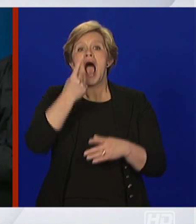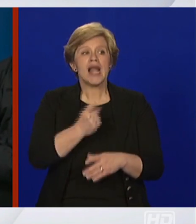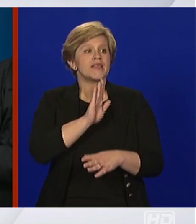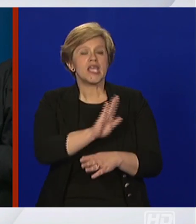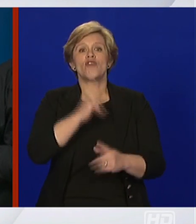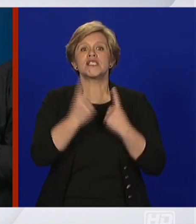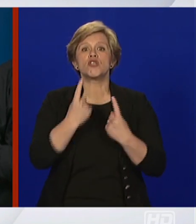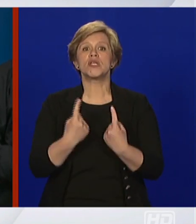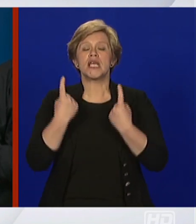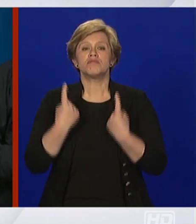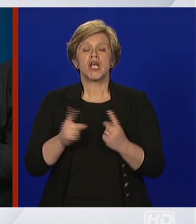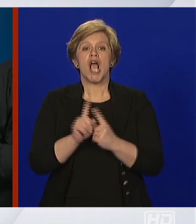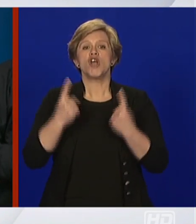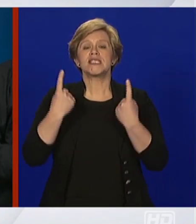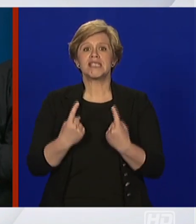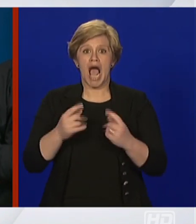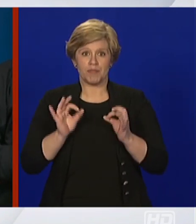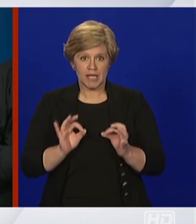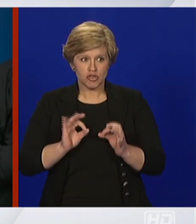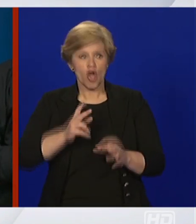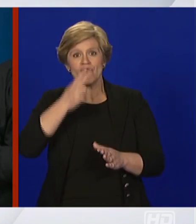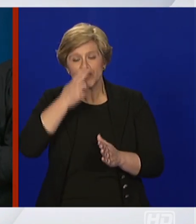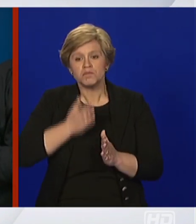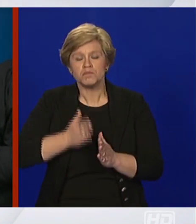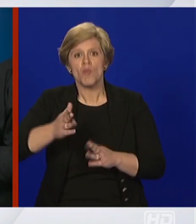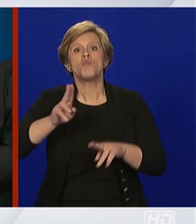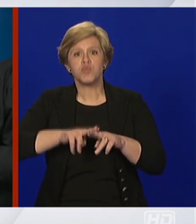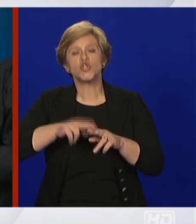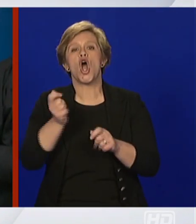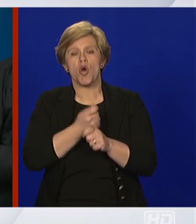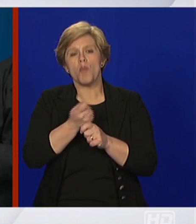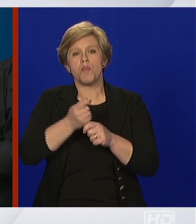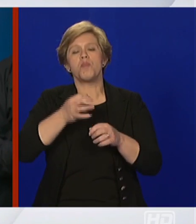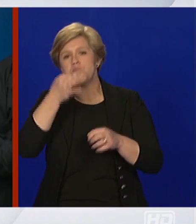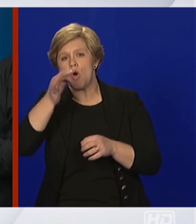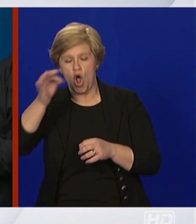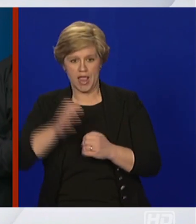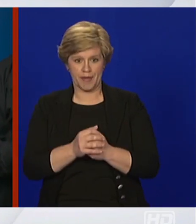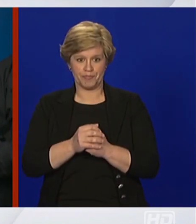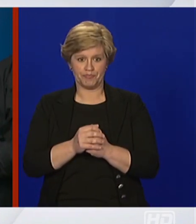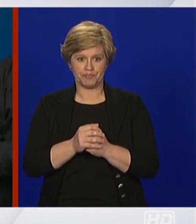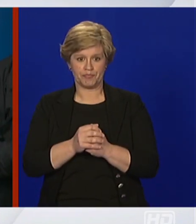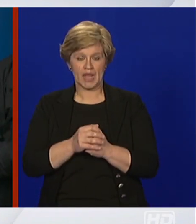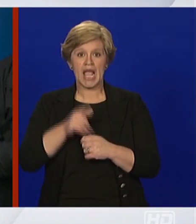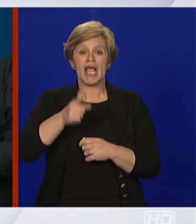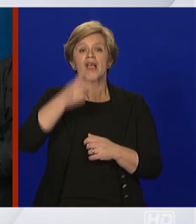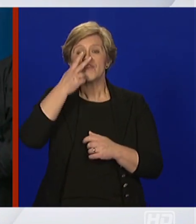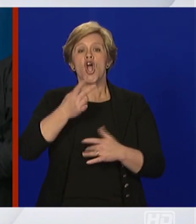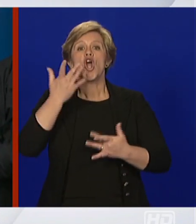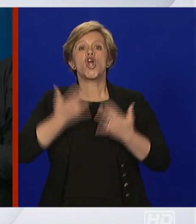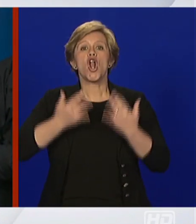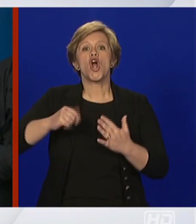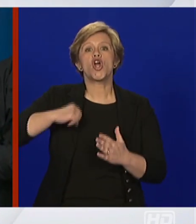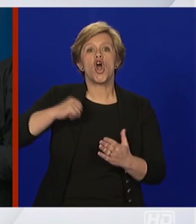ukazuje na određenu mogućnost oporavka. Ukoliko govorimo o prosječnoj dobi naših bolesnika, ona je